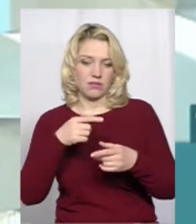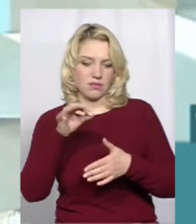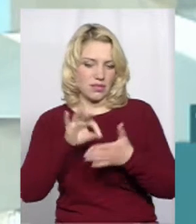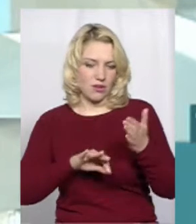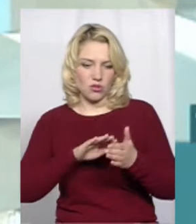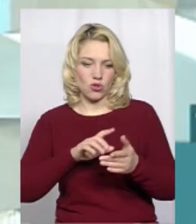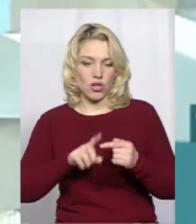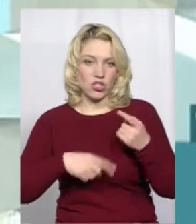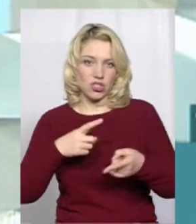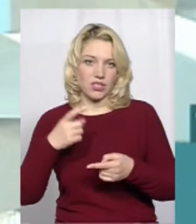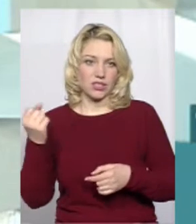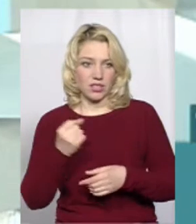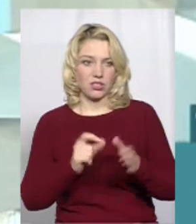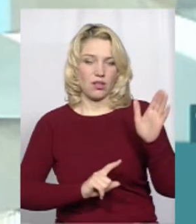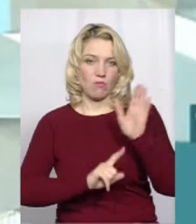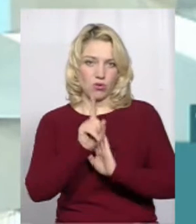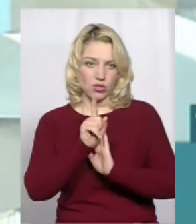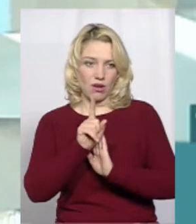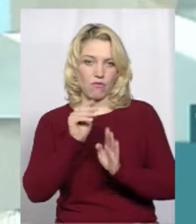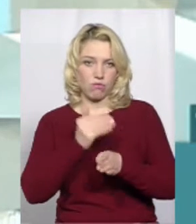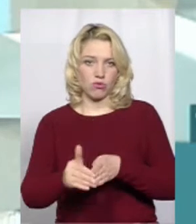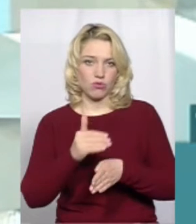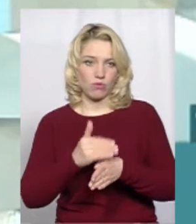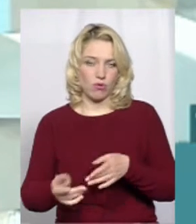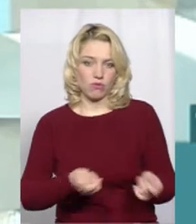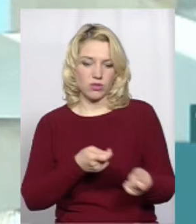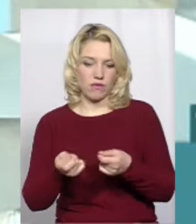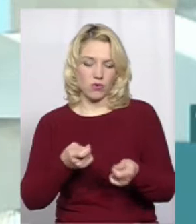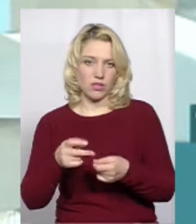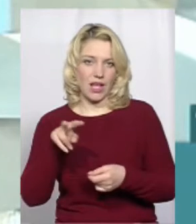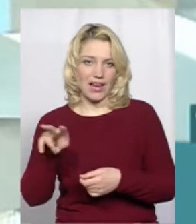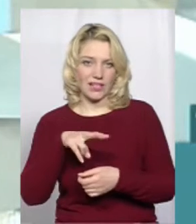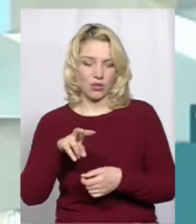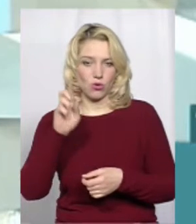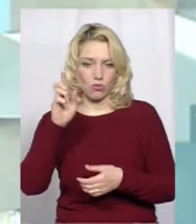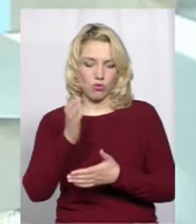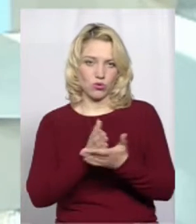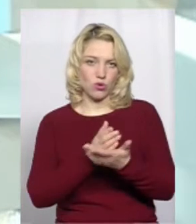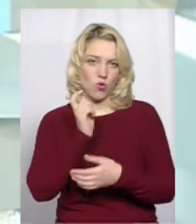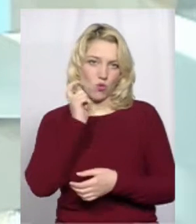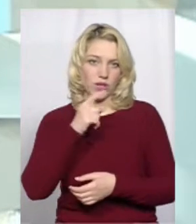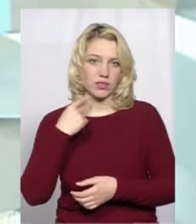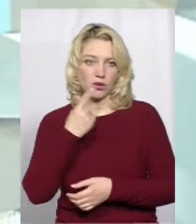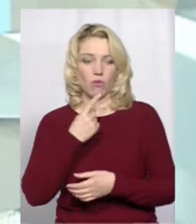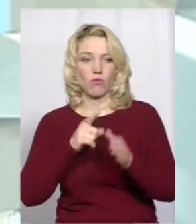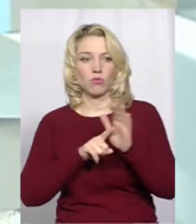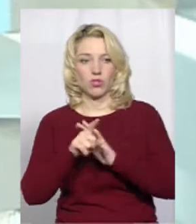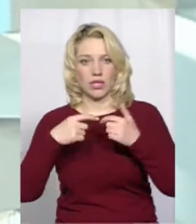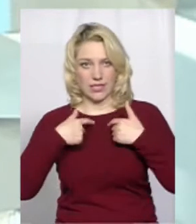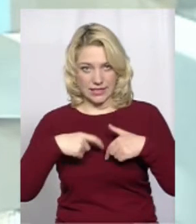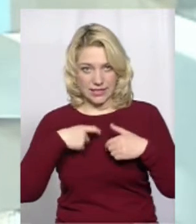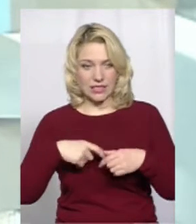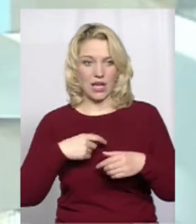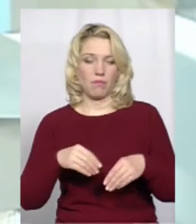через тиждень, почав поступово завозити літературу богослужбово українською мовою. Починаючи з себе,